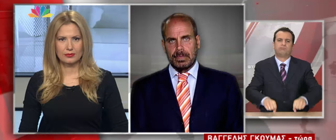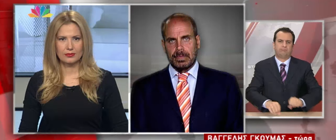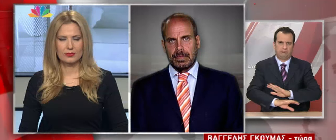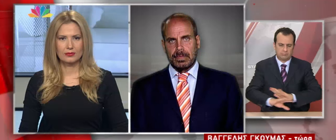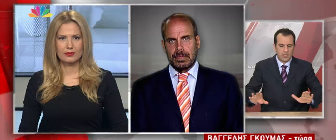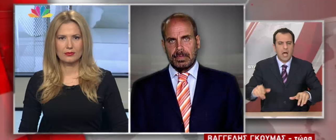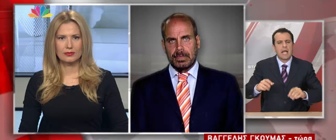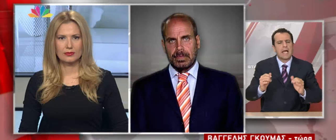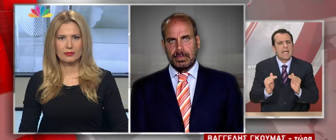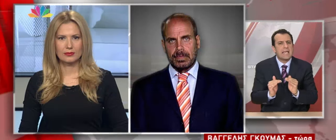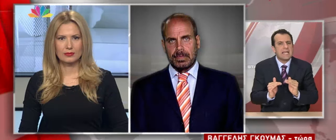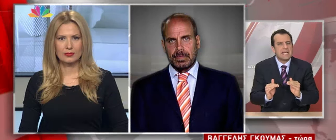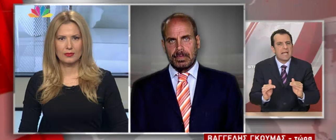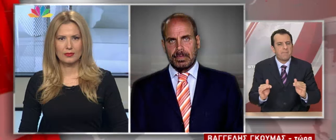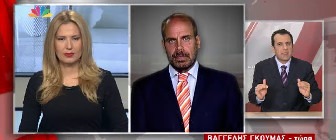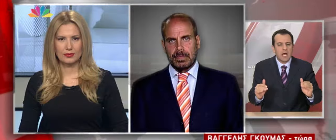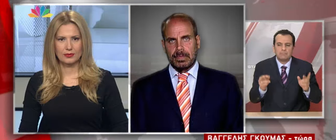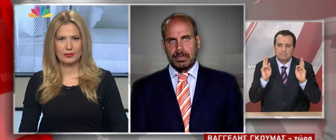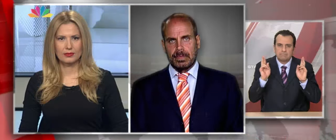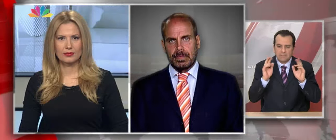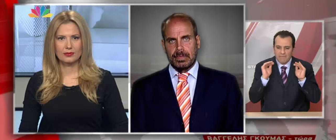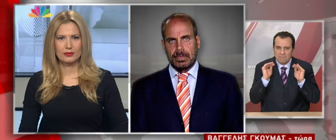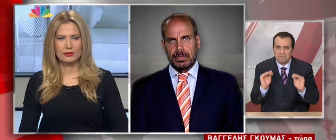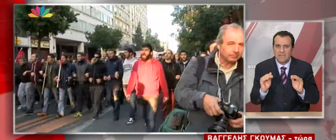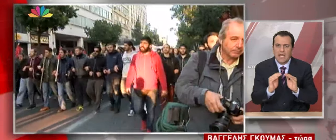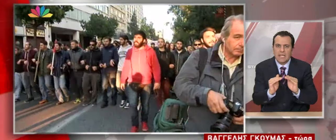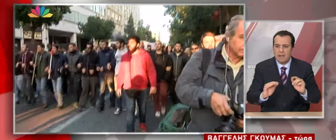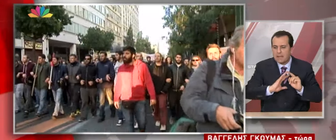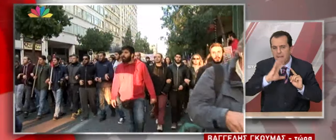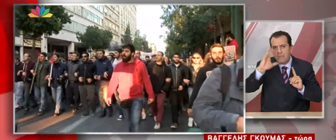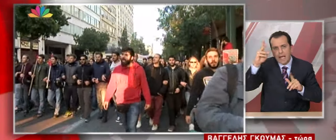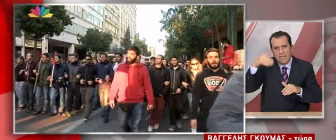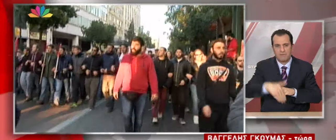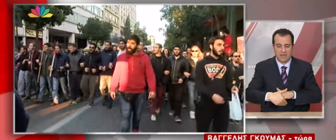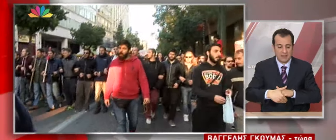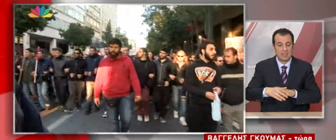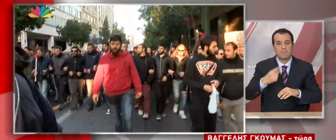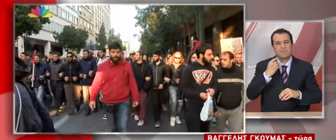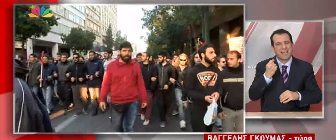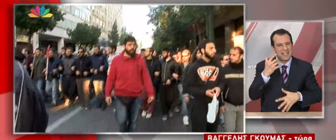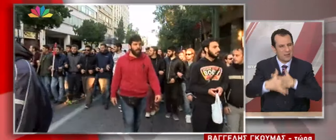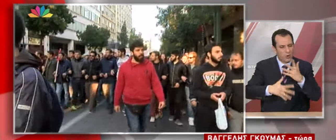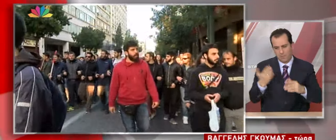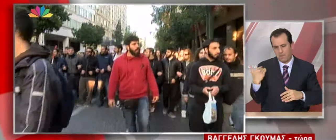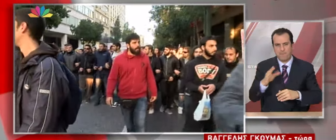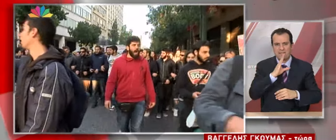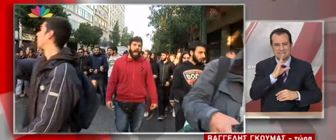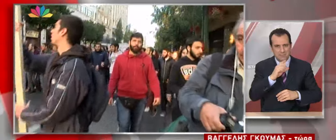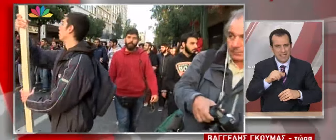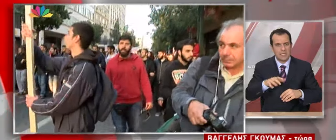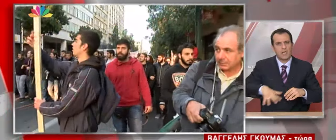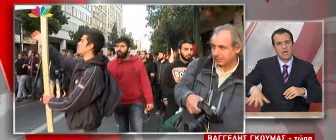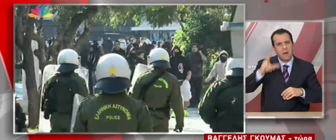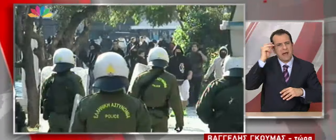τη στιγμή, μια ηρεμία που θα ήταν πολύ καλό να συνεχιστεί μέχρι το τέλος της βραδιάς. Επιζόδια, όπως είπες και εσύ, είχαμε το μεσημέρι στα